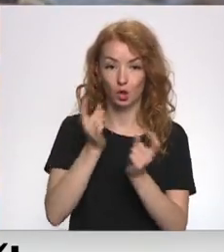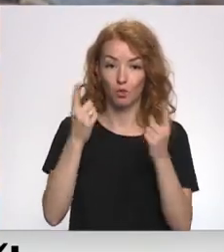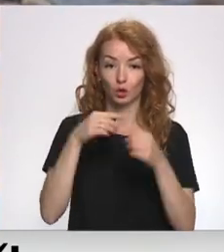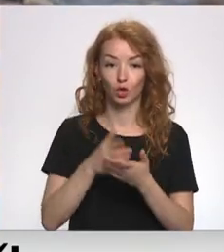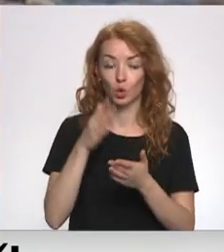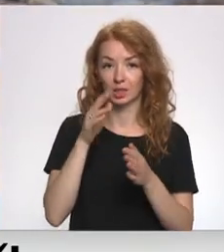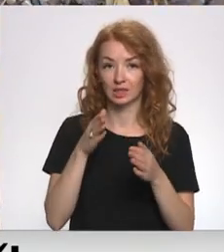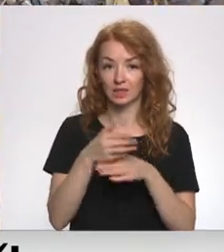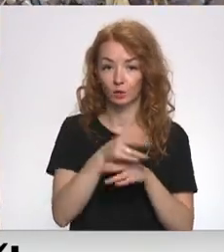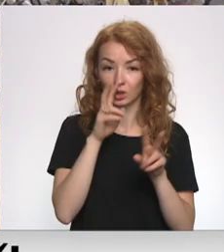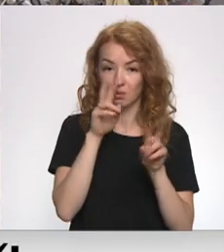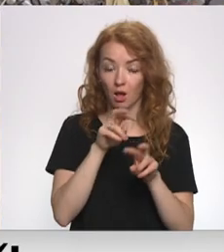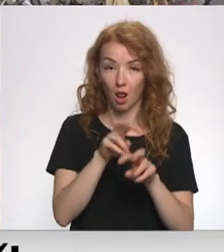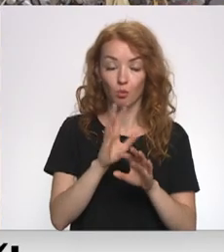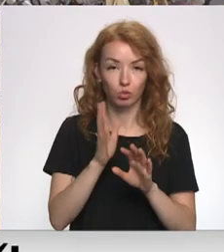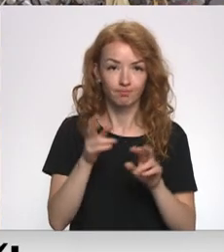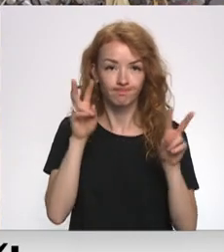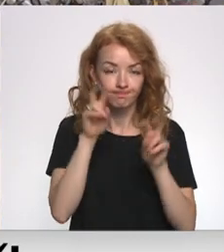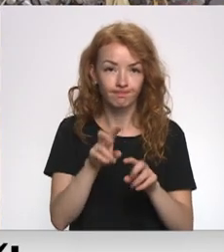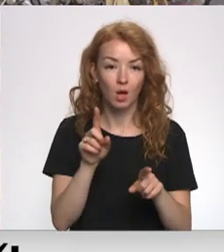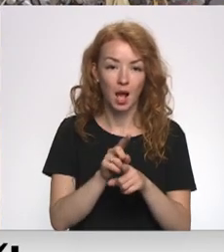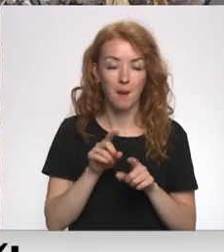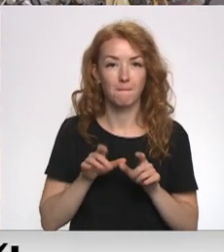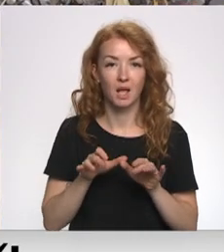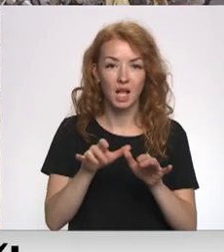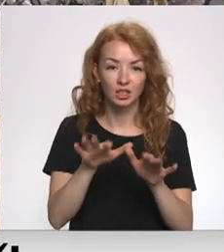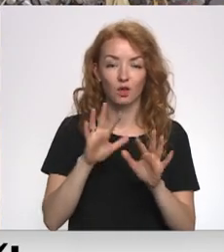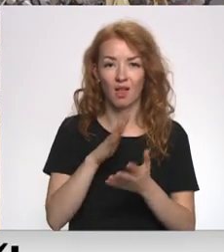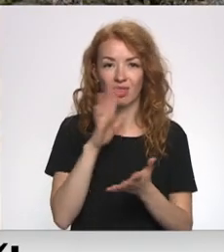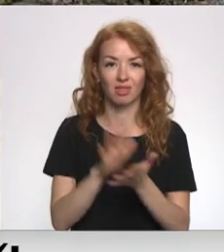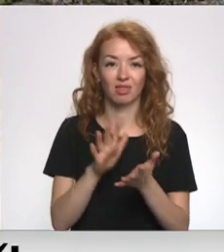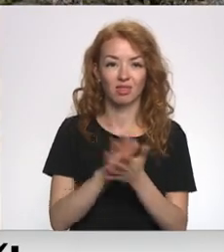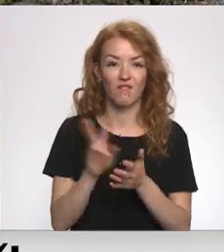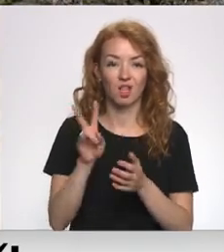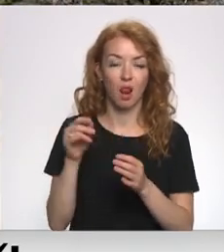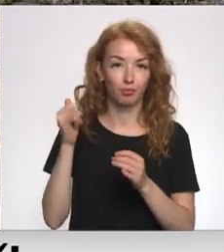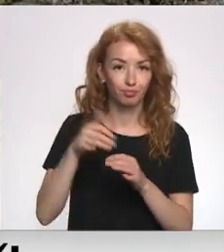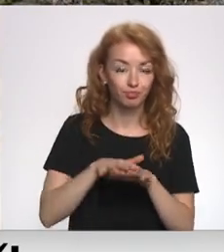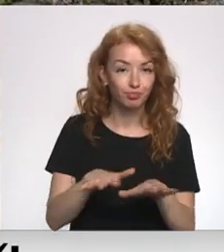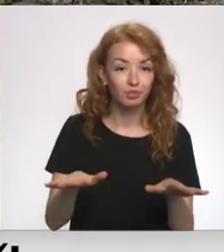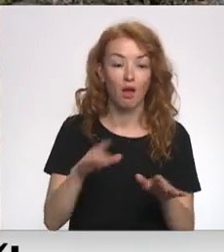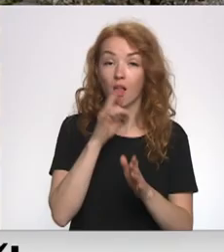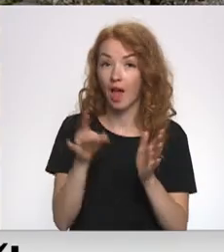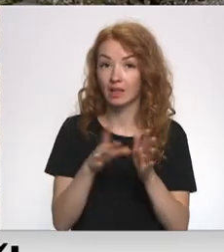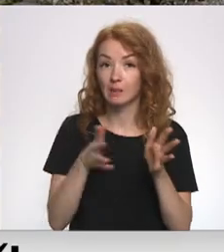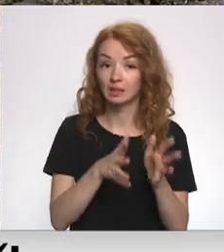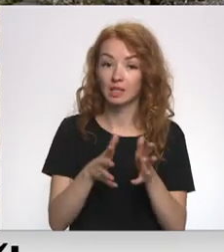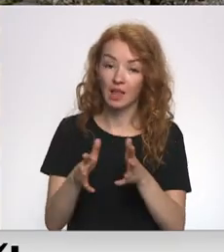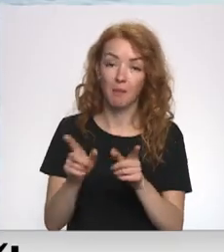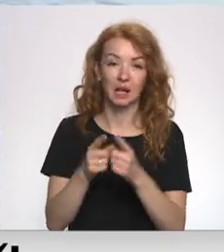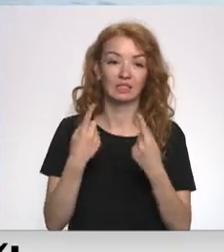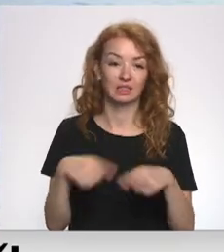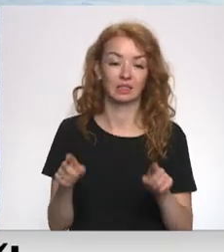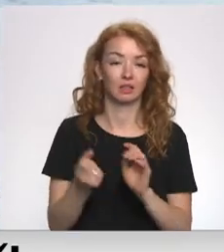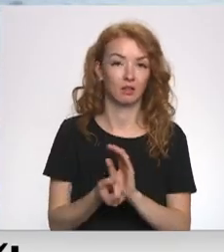notiek zīvju izmeklējumi. Tiks pārbaudīta piemēram parazītu vai piesārņojošu vielu klātbūtne, elektrības ietekme un vairāki citi faktori.